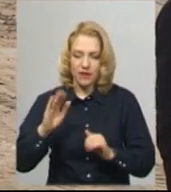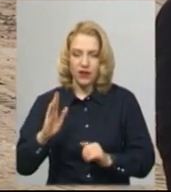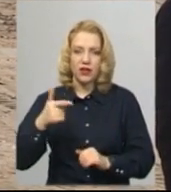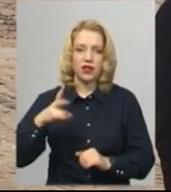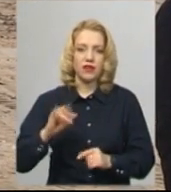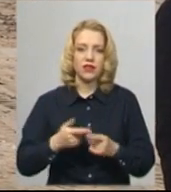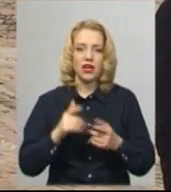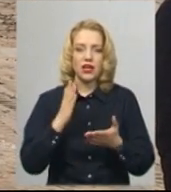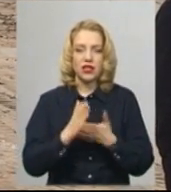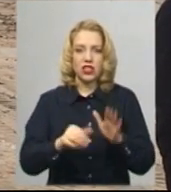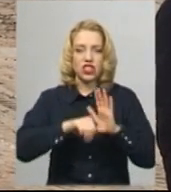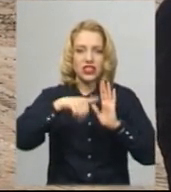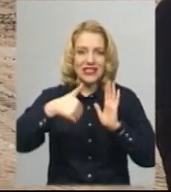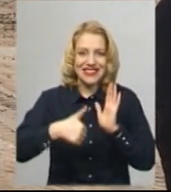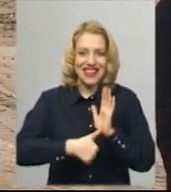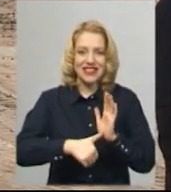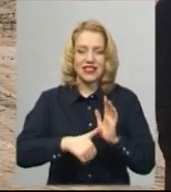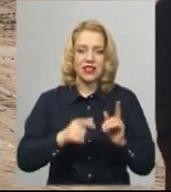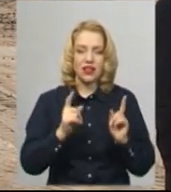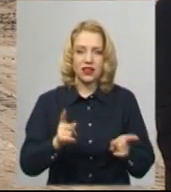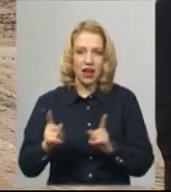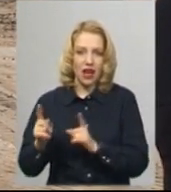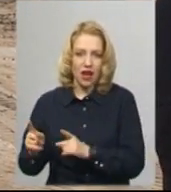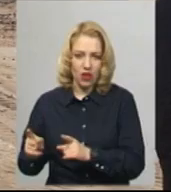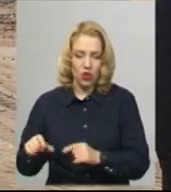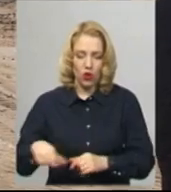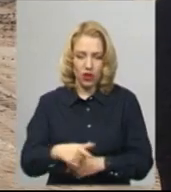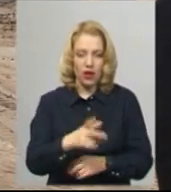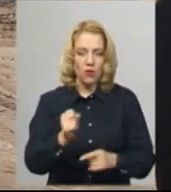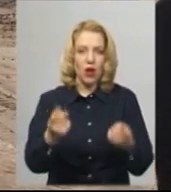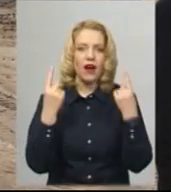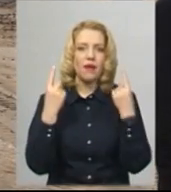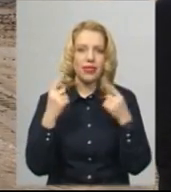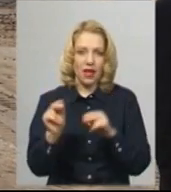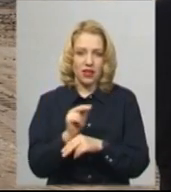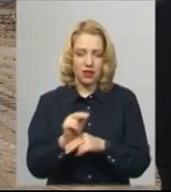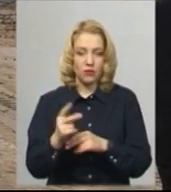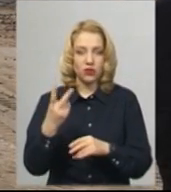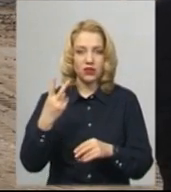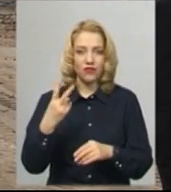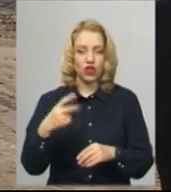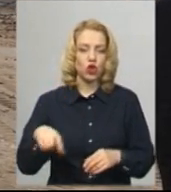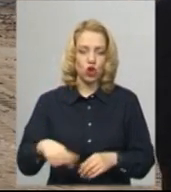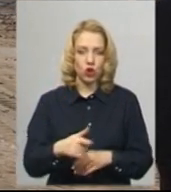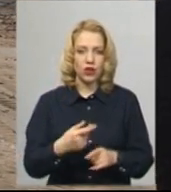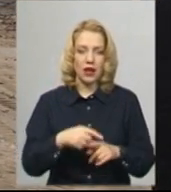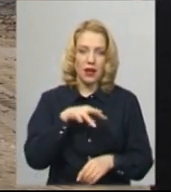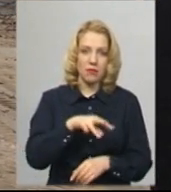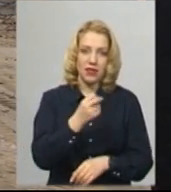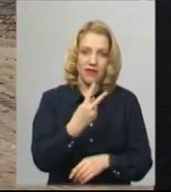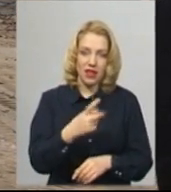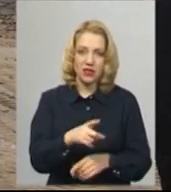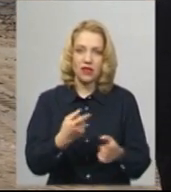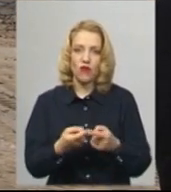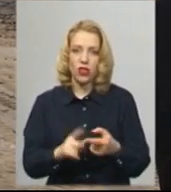є 13 ділянок по об'єктам капітального ремонту. Це стосується двох доріг. М12 – наша дорога, яка поєднує,